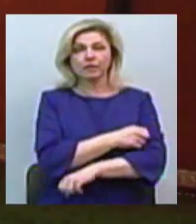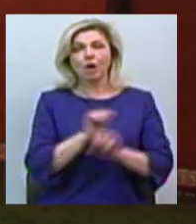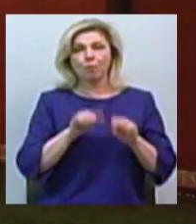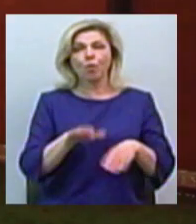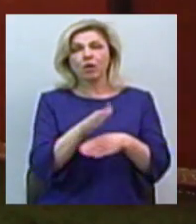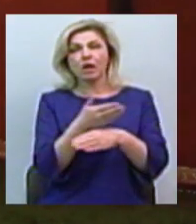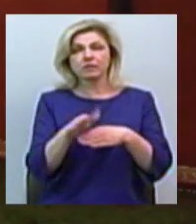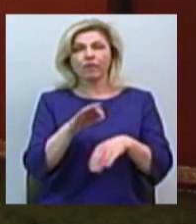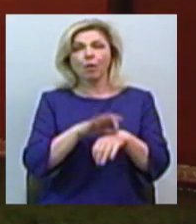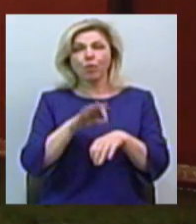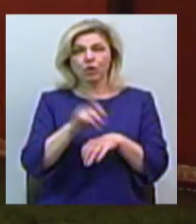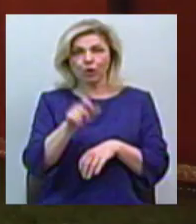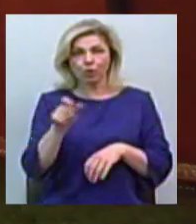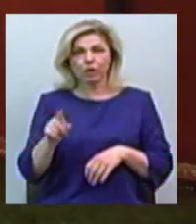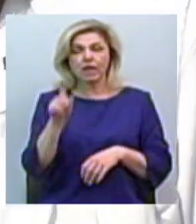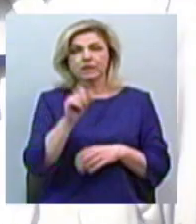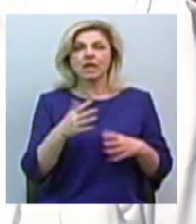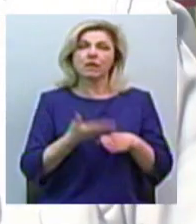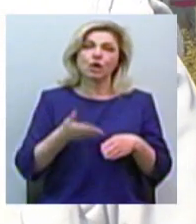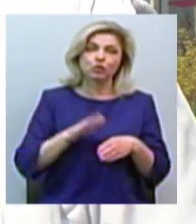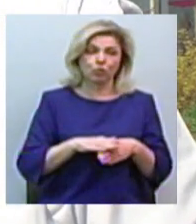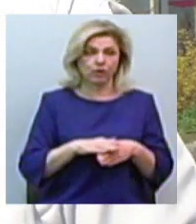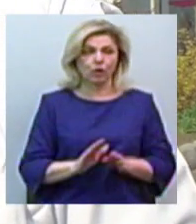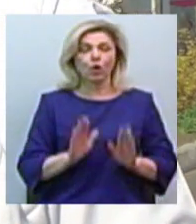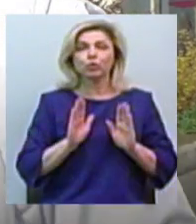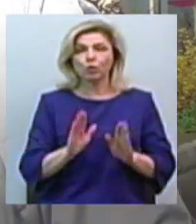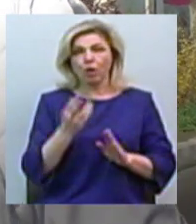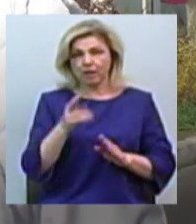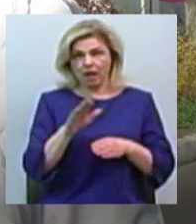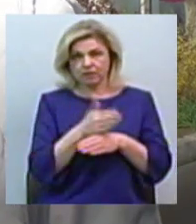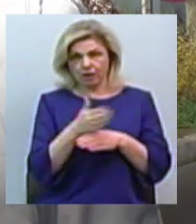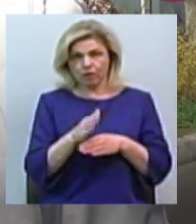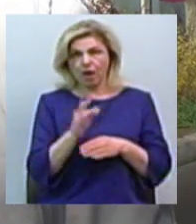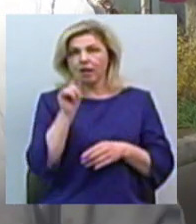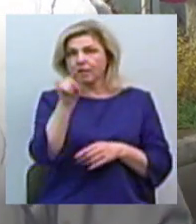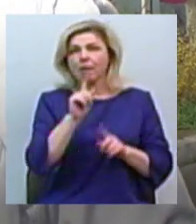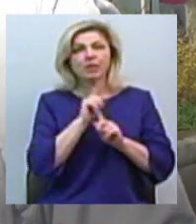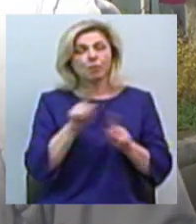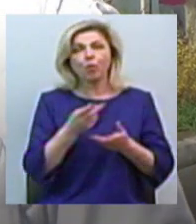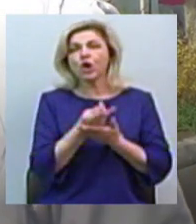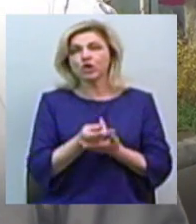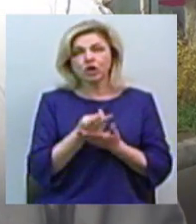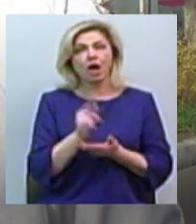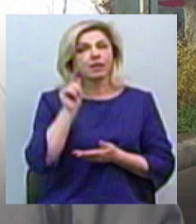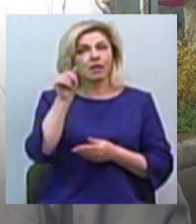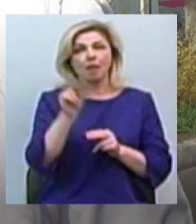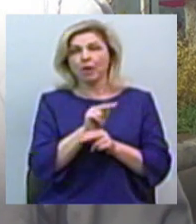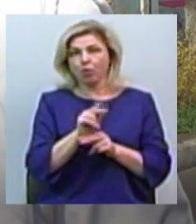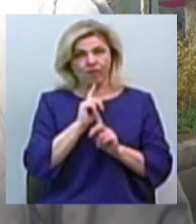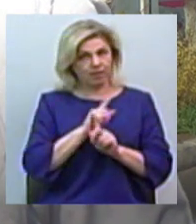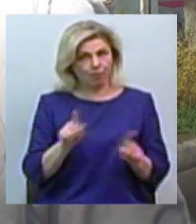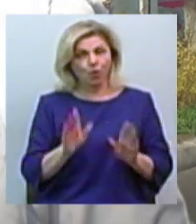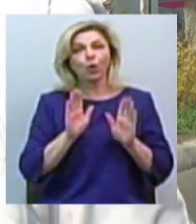пацієнтів за ступенем важкості захворювання. Тільки для сортировки. Там не будуть знаходяться хворими, не будуть там ліжати, ні куватись, нічого. Це для того, щоб,